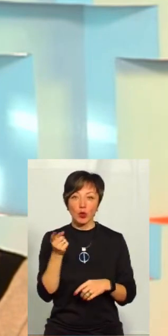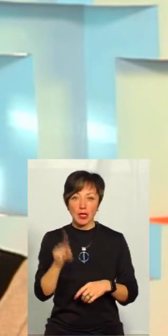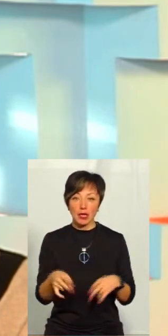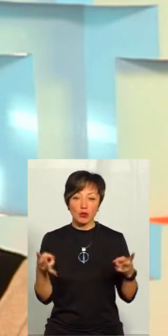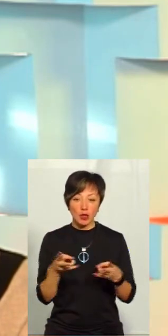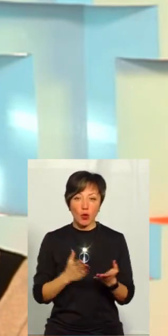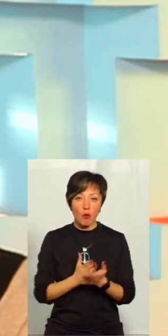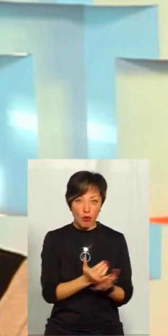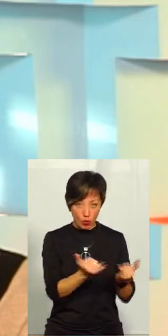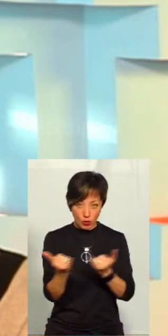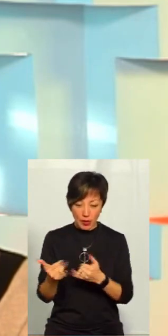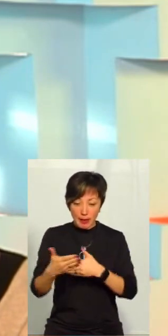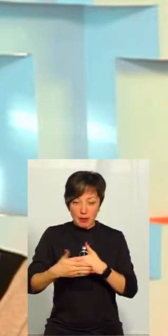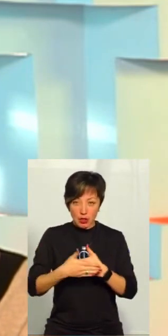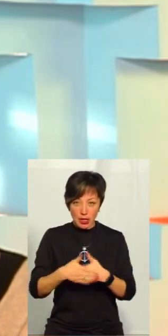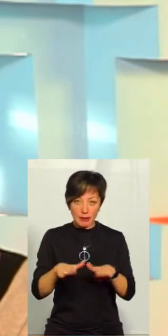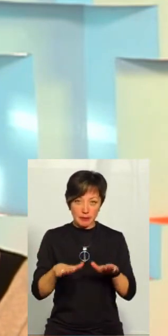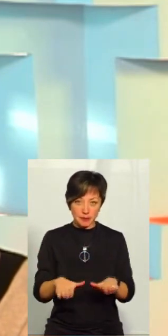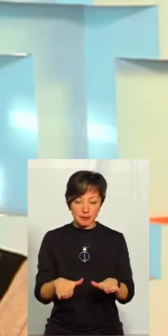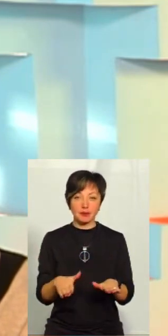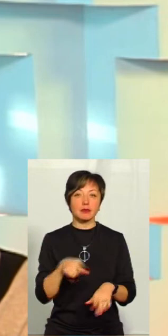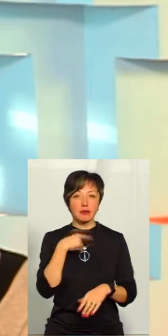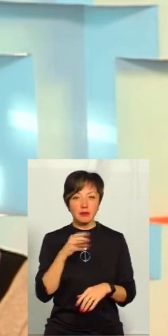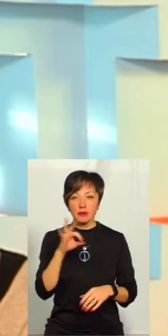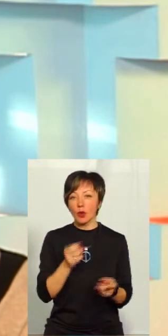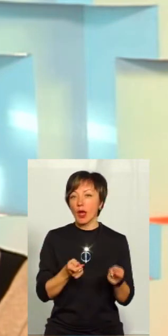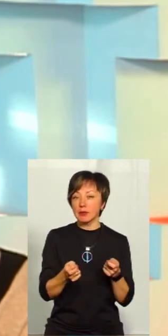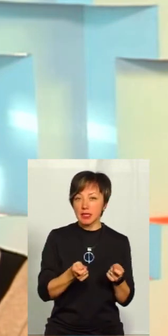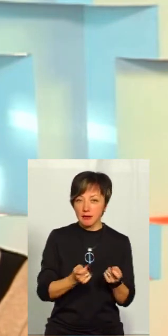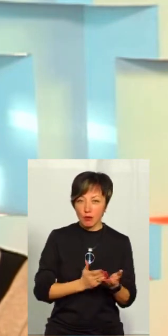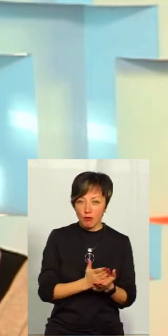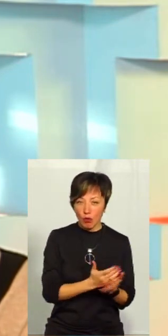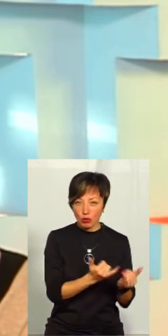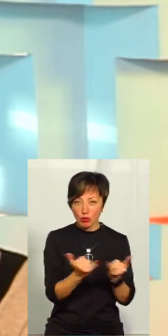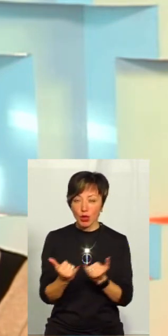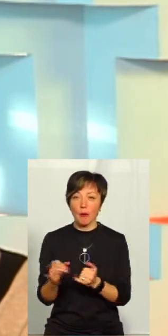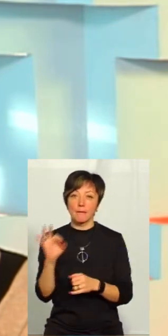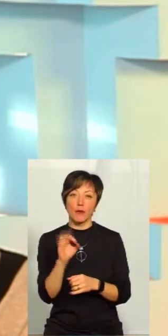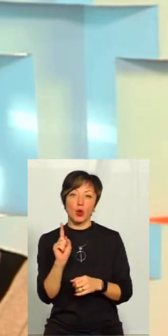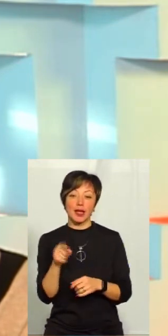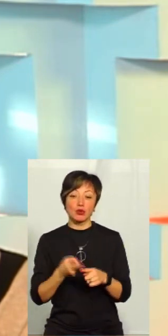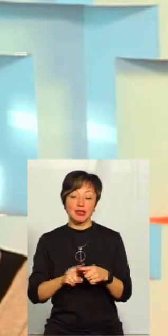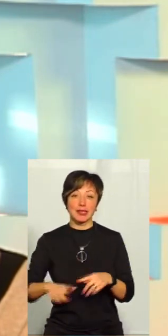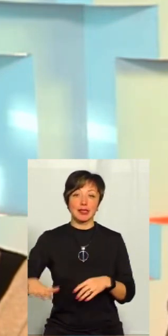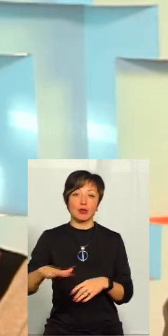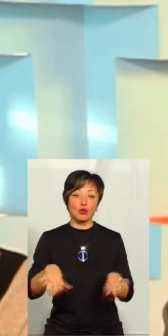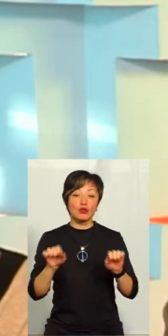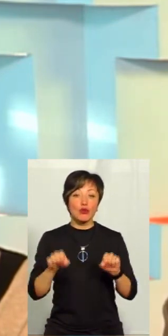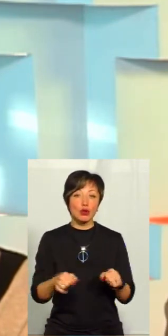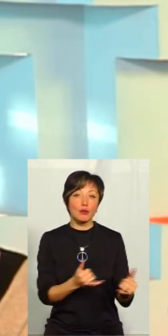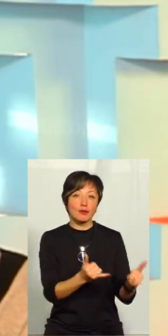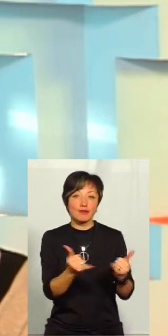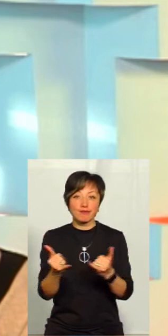необхідно послуги наближати на місце. Тобто, ми говоримо про адміністративні послуги, ми говоримо про те, що ця територія зможе